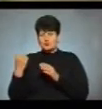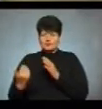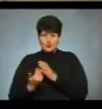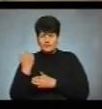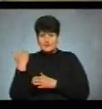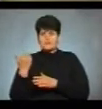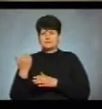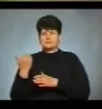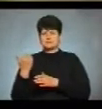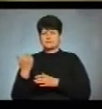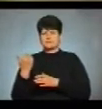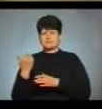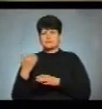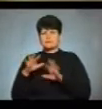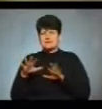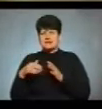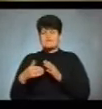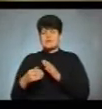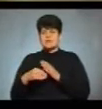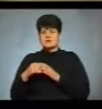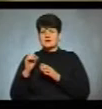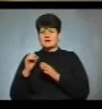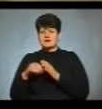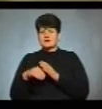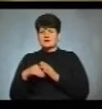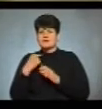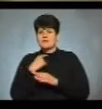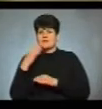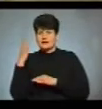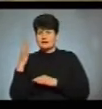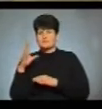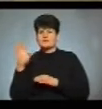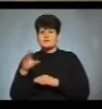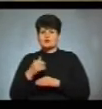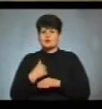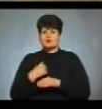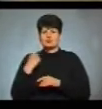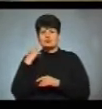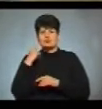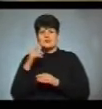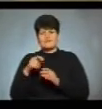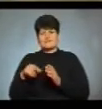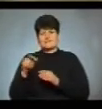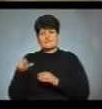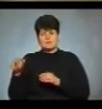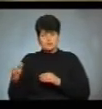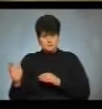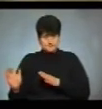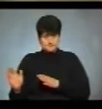референдуми, тобто, всі все те, що хочуть почути власні виборці, тому що вони цього зачекались.